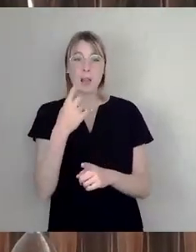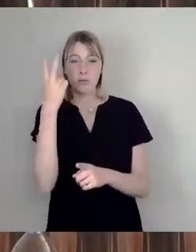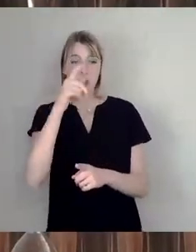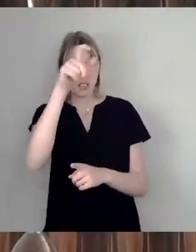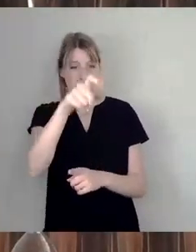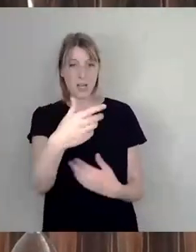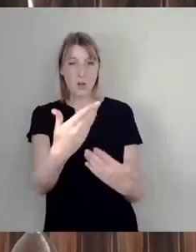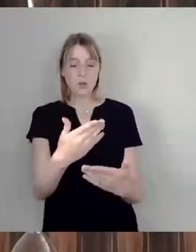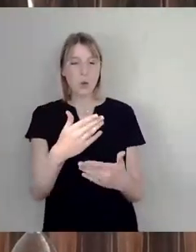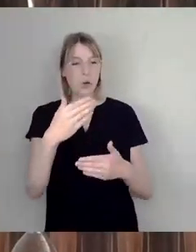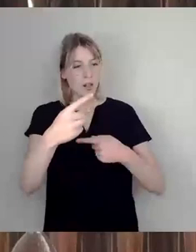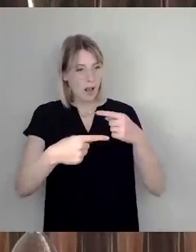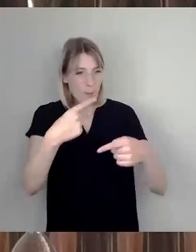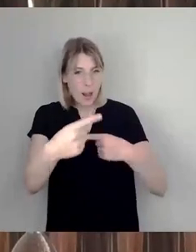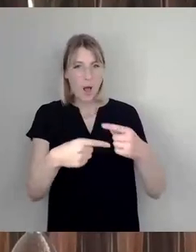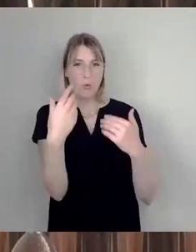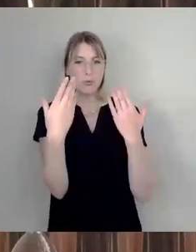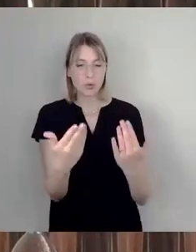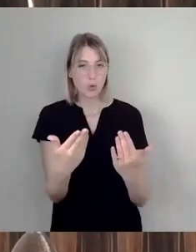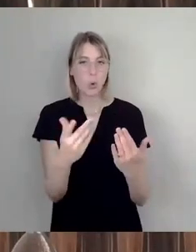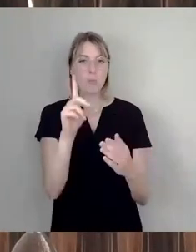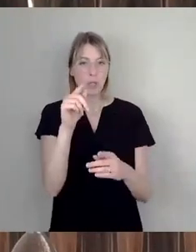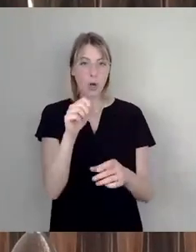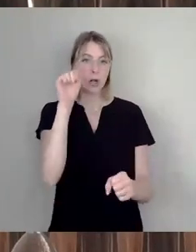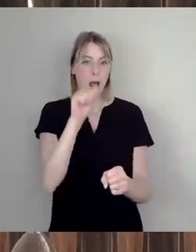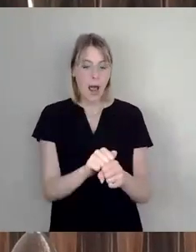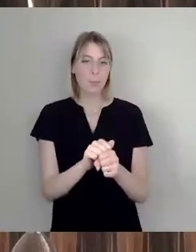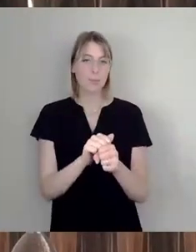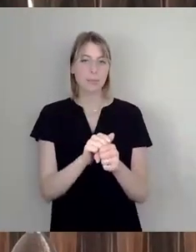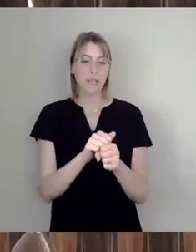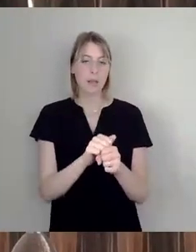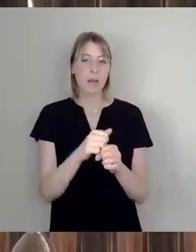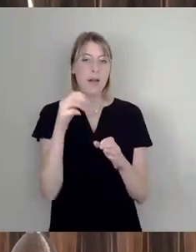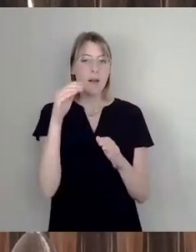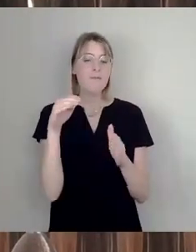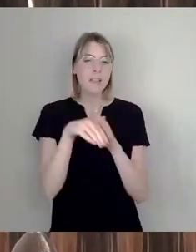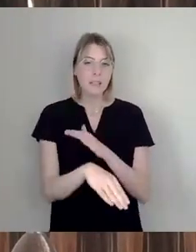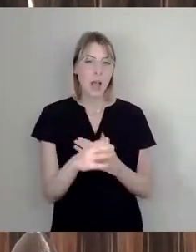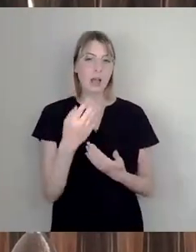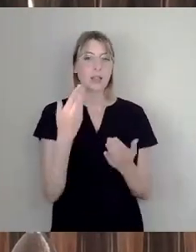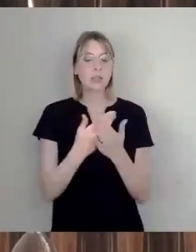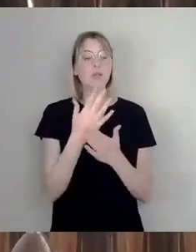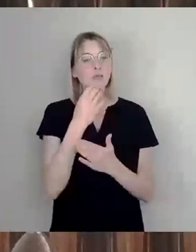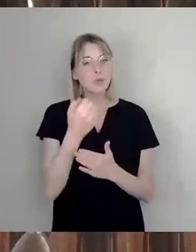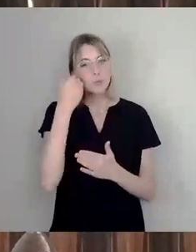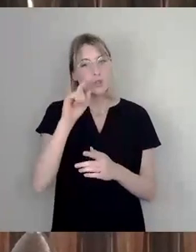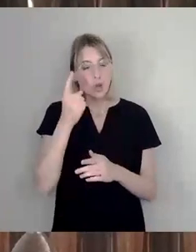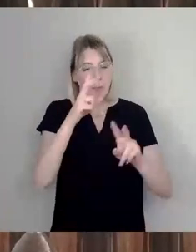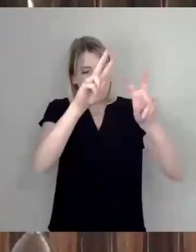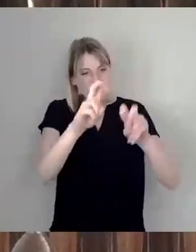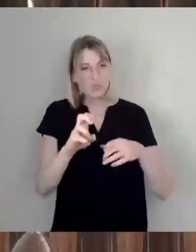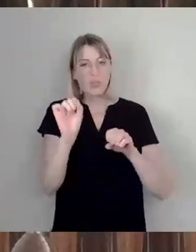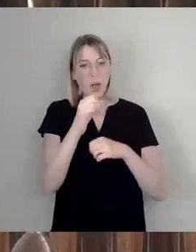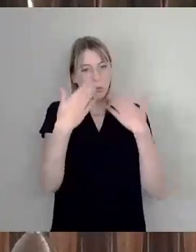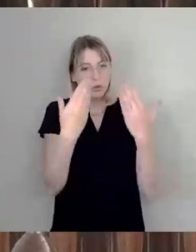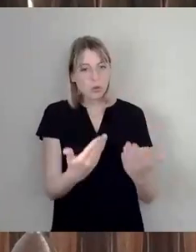heißt eigentlich, dass da ein Amtsversagen in diesem entsprechenden Amt da ist. Und ich bitte, dass sowas auch sehr streng untersucht wird und dass wir irgendeine Variante finden, dass